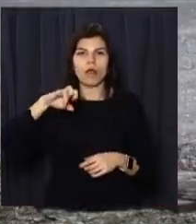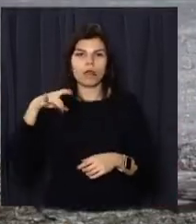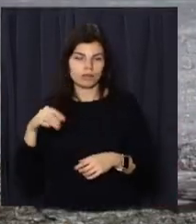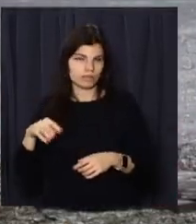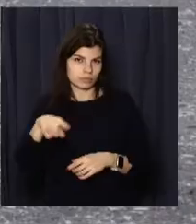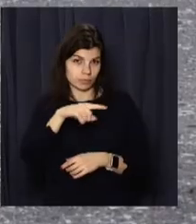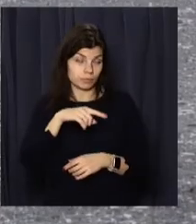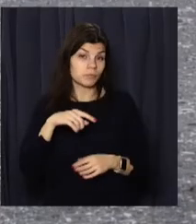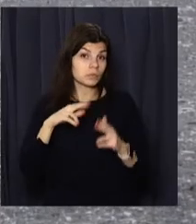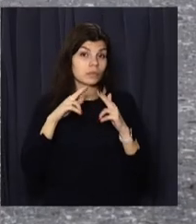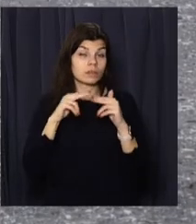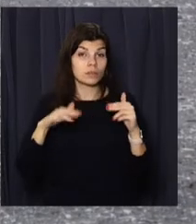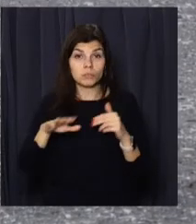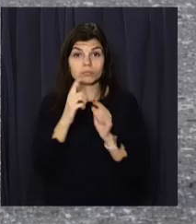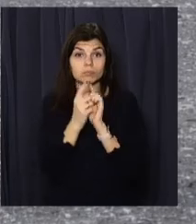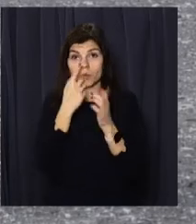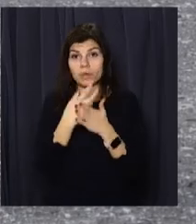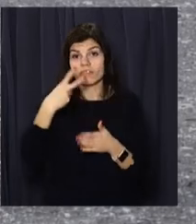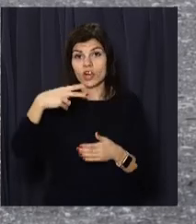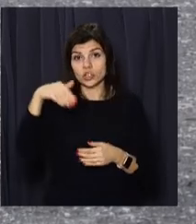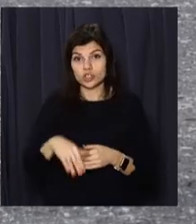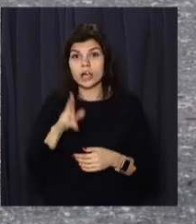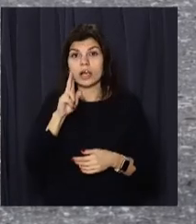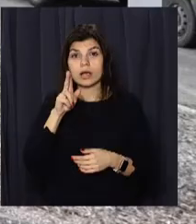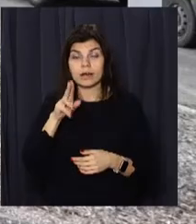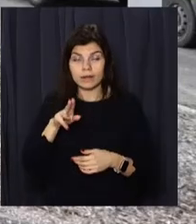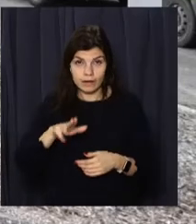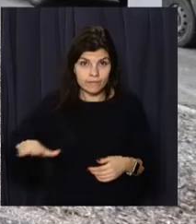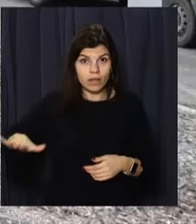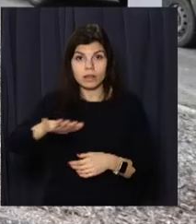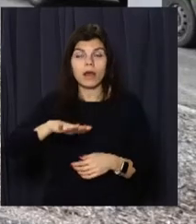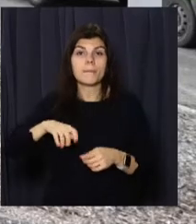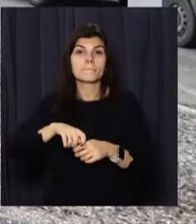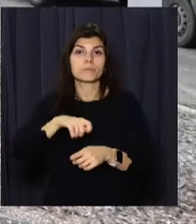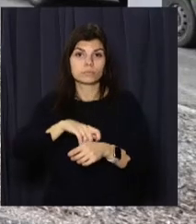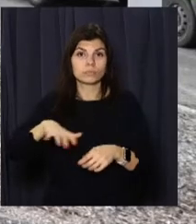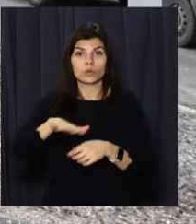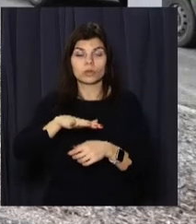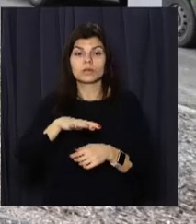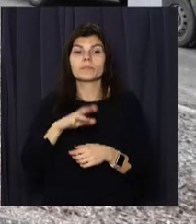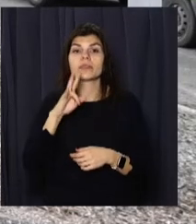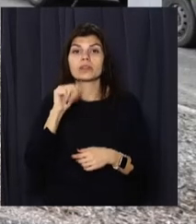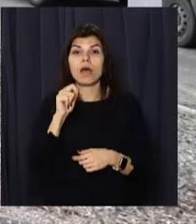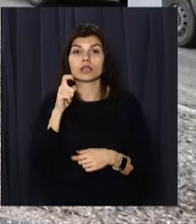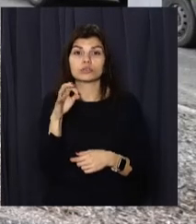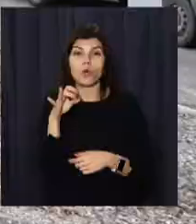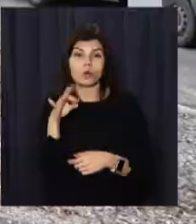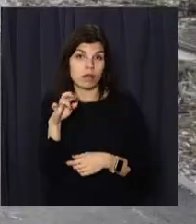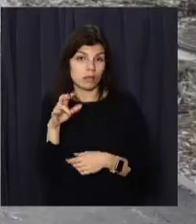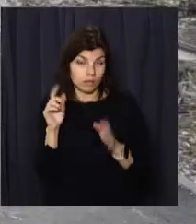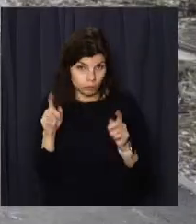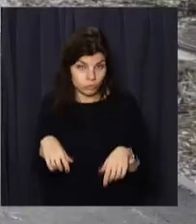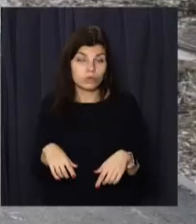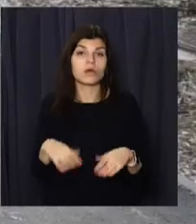-му у Дніпрі реконструювали понад 20 тисяч квадратних метрів доріжок. Окрім вулиці Лазаряна, нові тротуари з'явились на